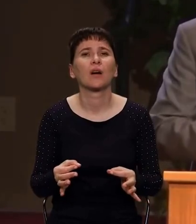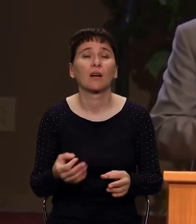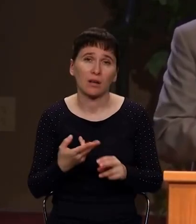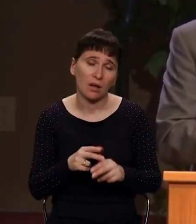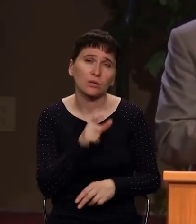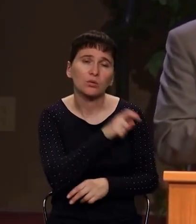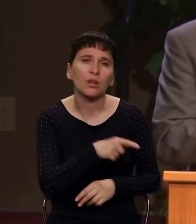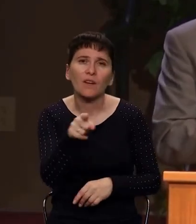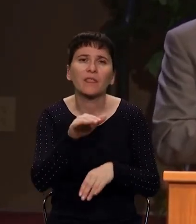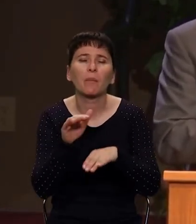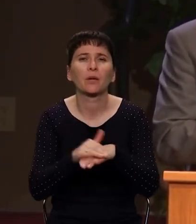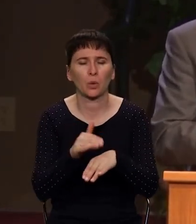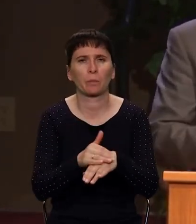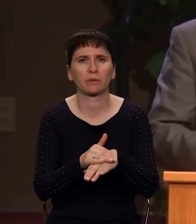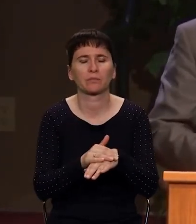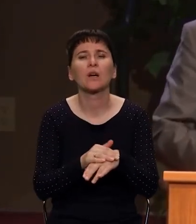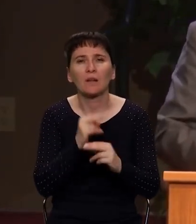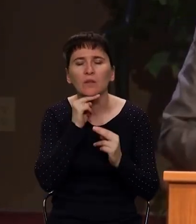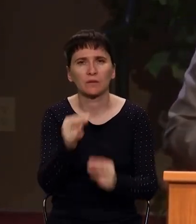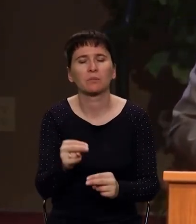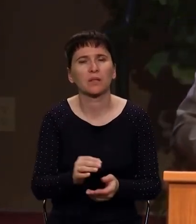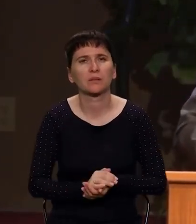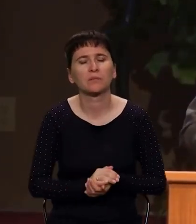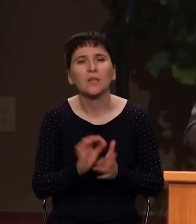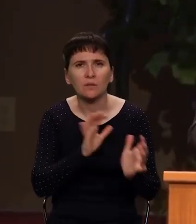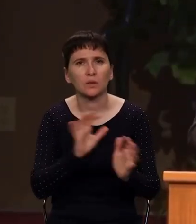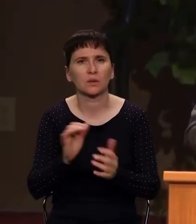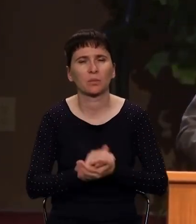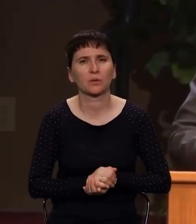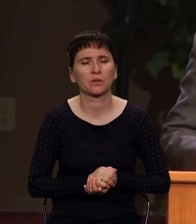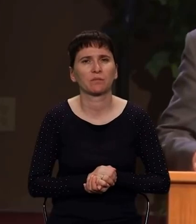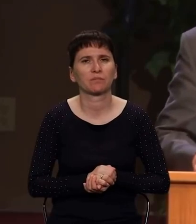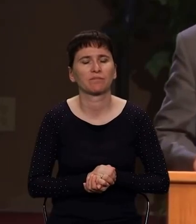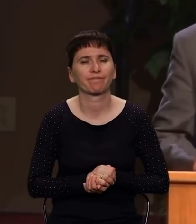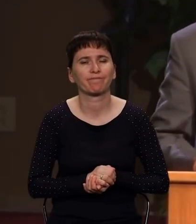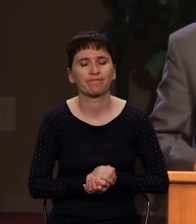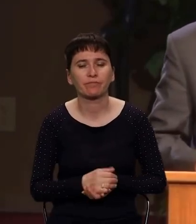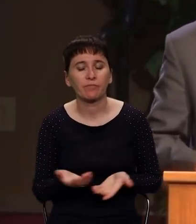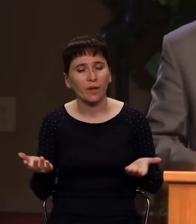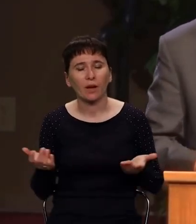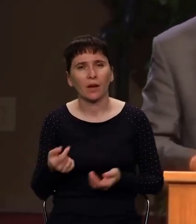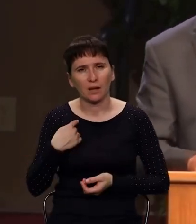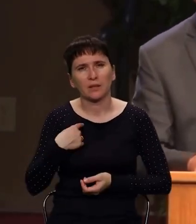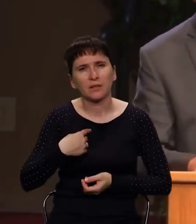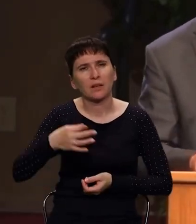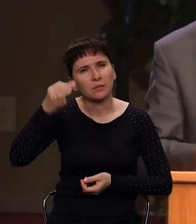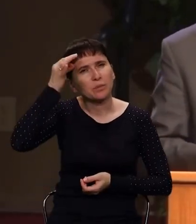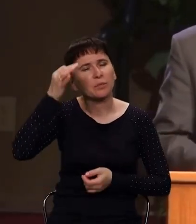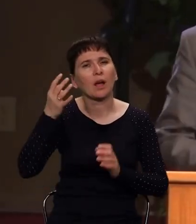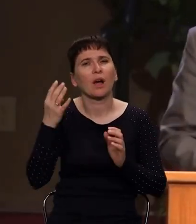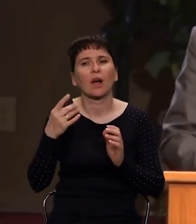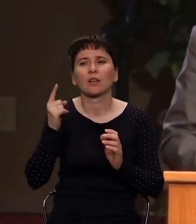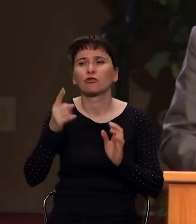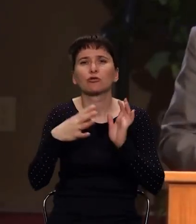вспоминаю последние, я вспоминаю 90-е годы, когда открылись границы. Что пошло, братья и